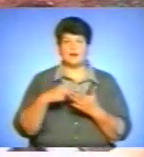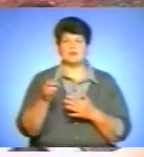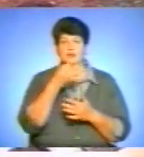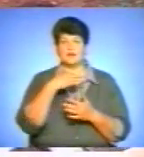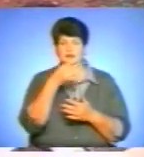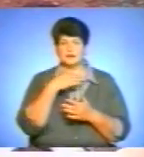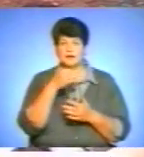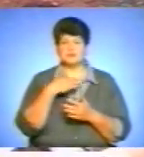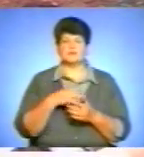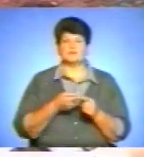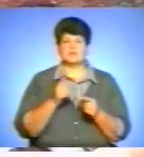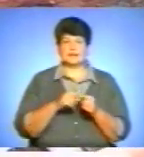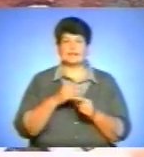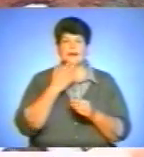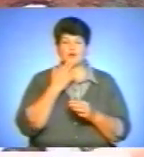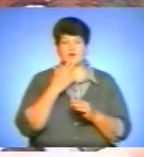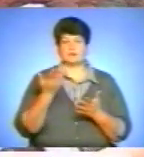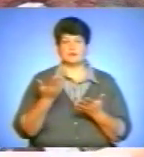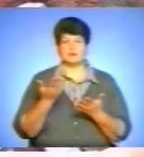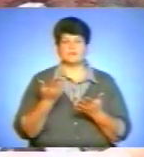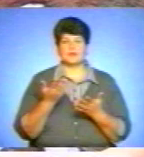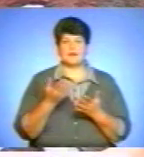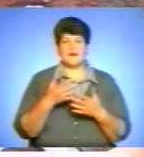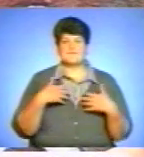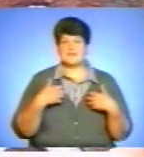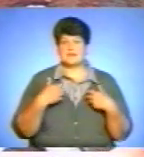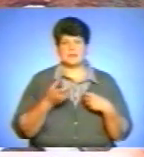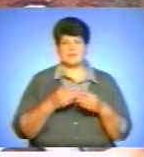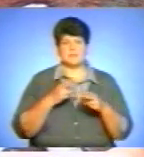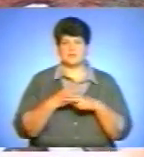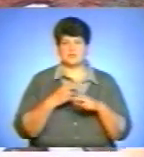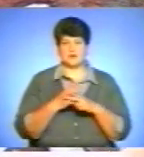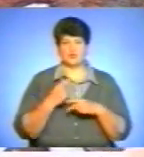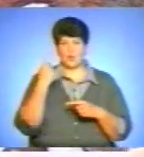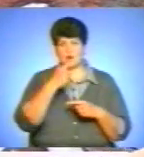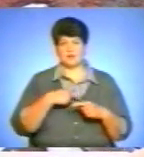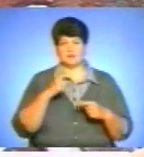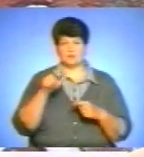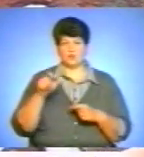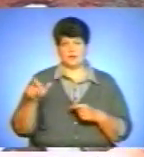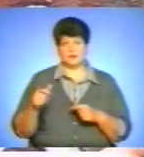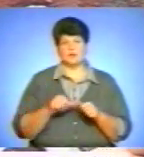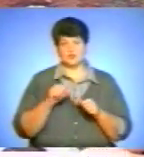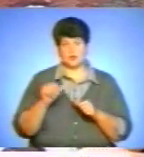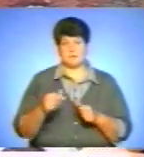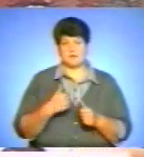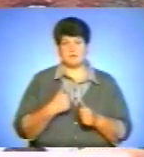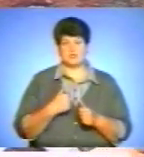лікарств. Це народні, думаю, вітаміни не пошкодять організму людини, зокрема мені. А що до вакцинації?